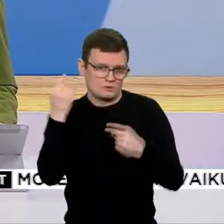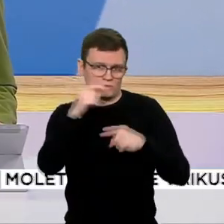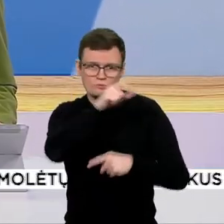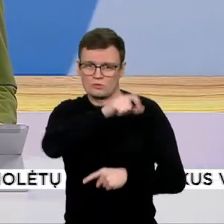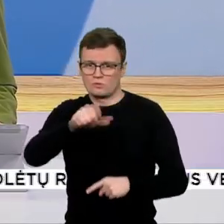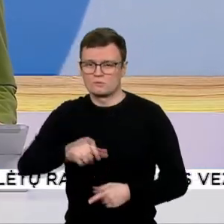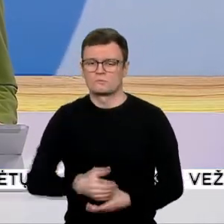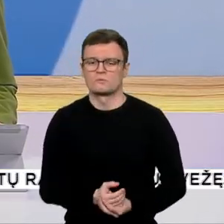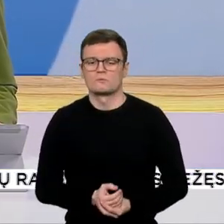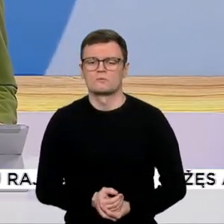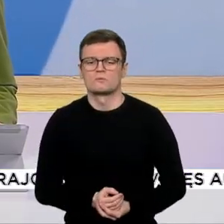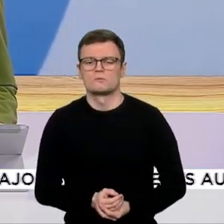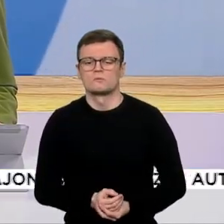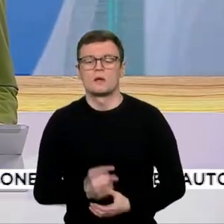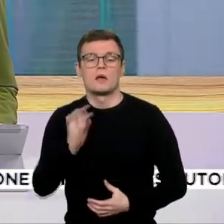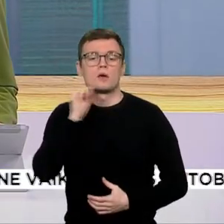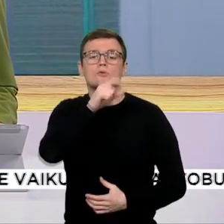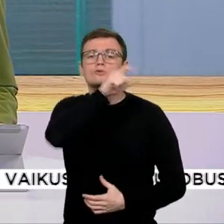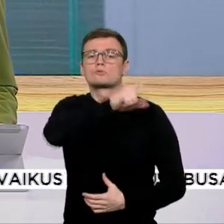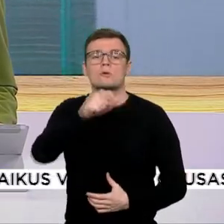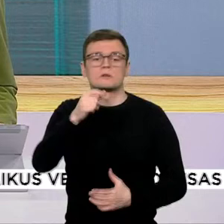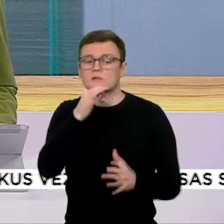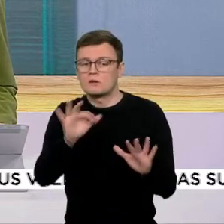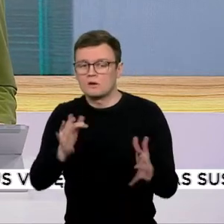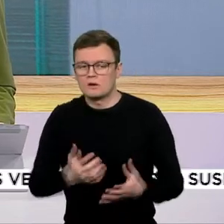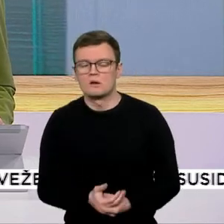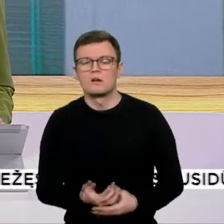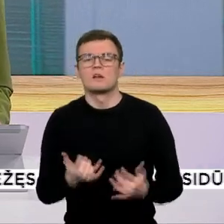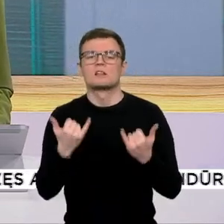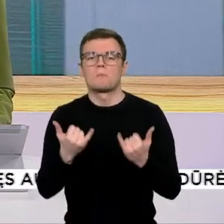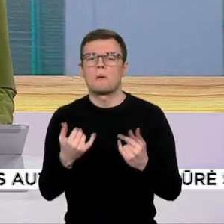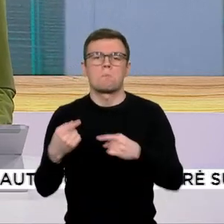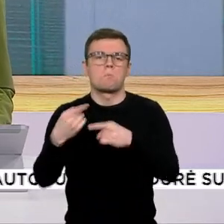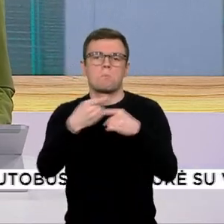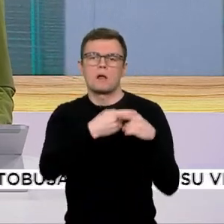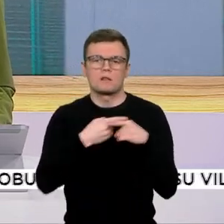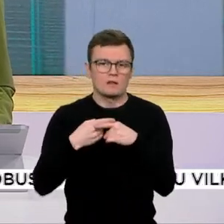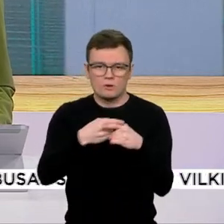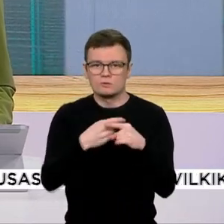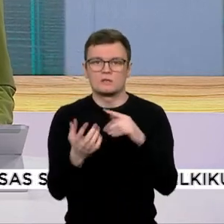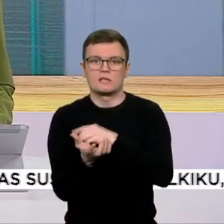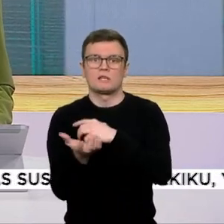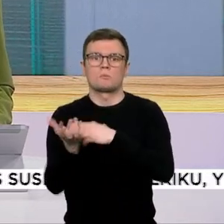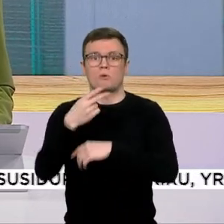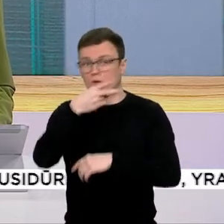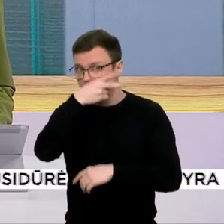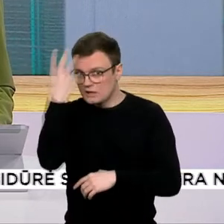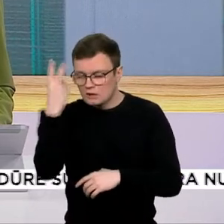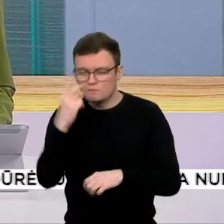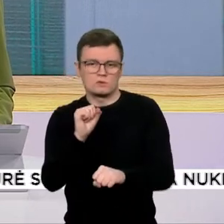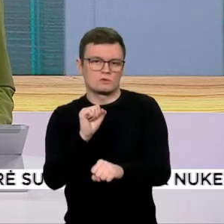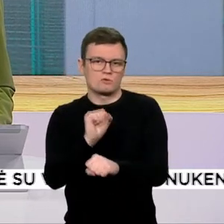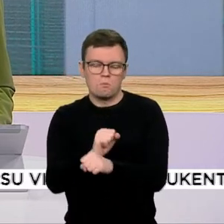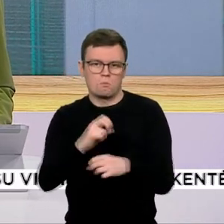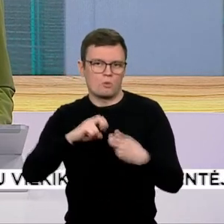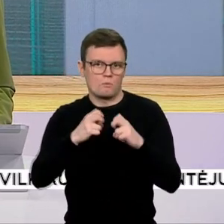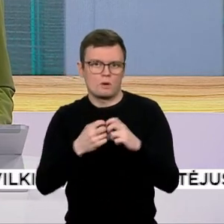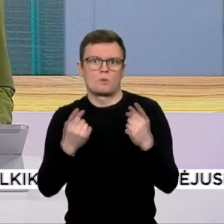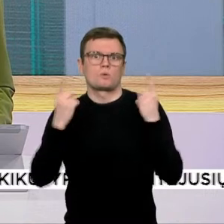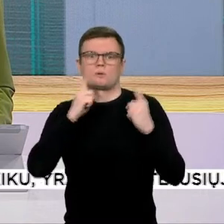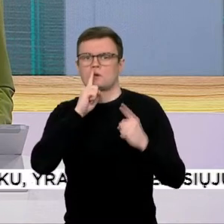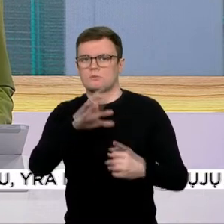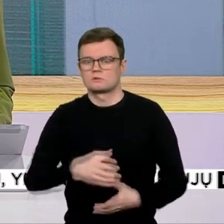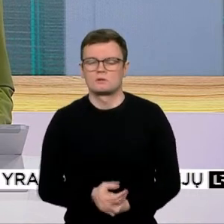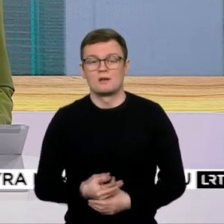Ekonomistai sako, baltarusiai stabdant importą iš Lietuvos didelių problemų nebus. Lietuviškos prekės nesudaro ne